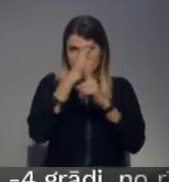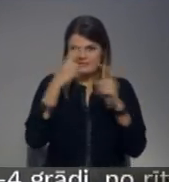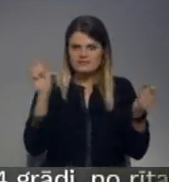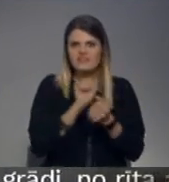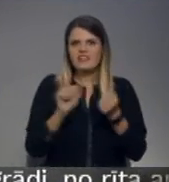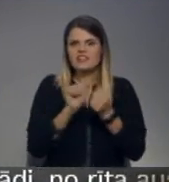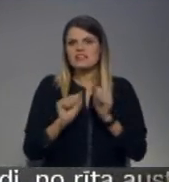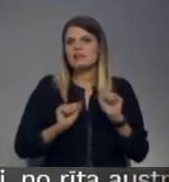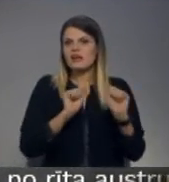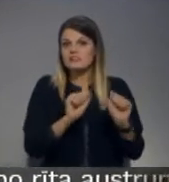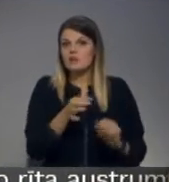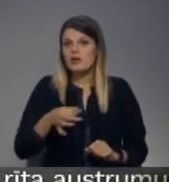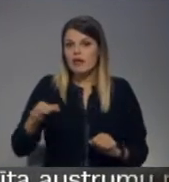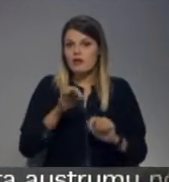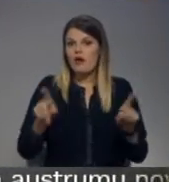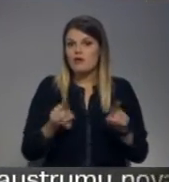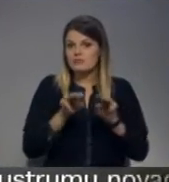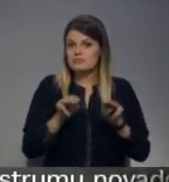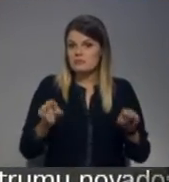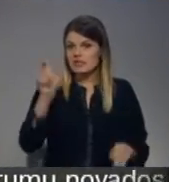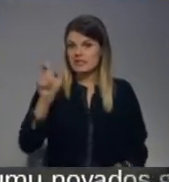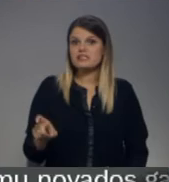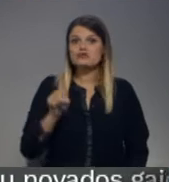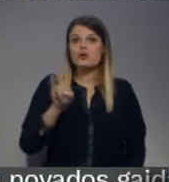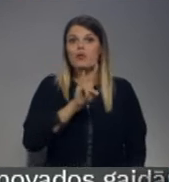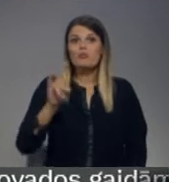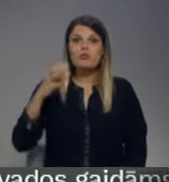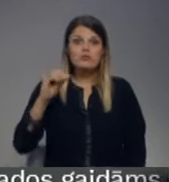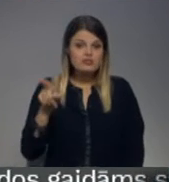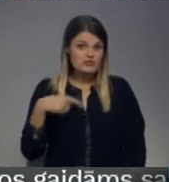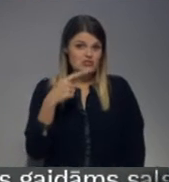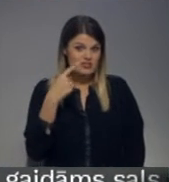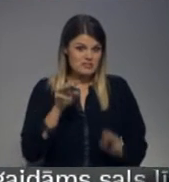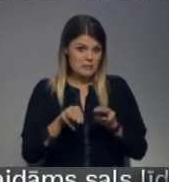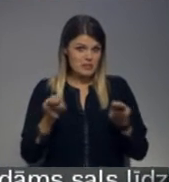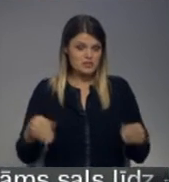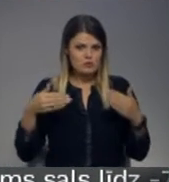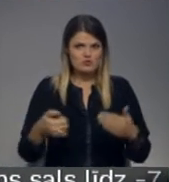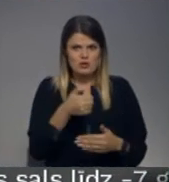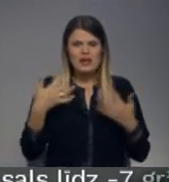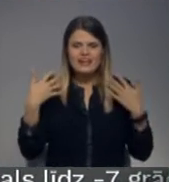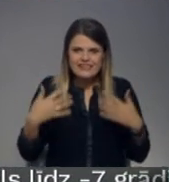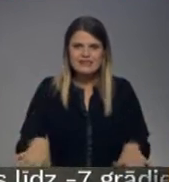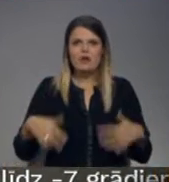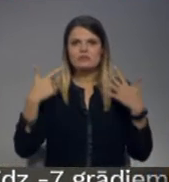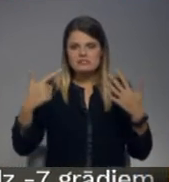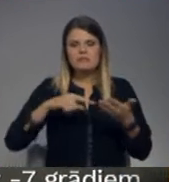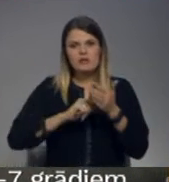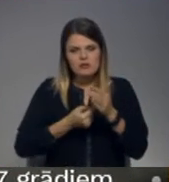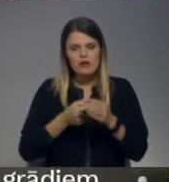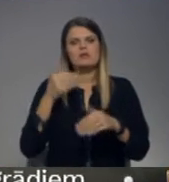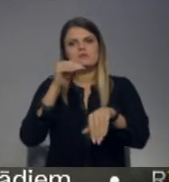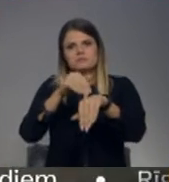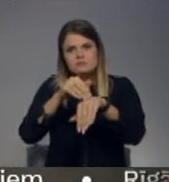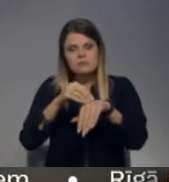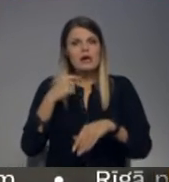Videsēsardzības un reģionālās attīstības ministrs Jūris Pūce norādot, ministrī šogad jau septiņas reizes aizrādīs Rīgas